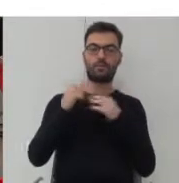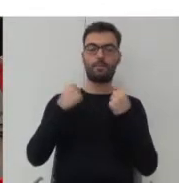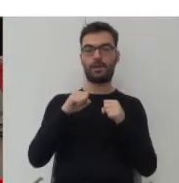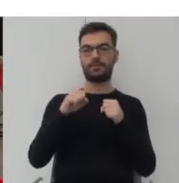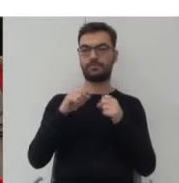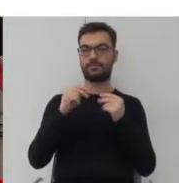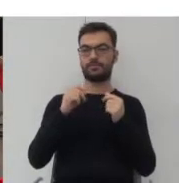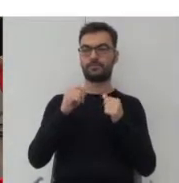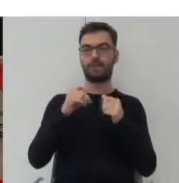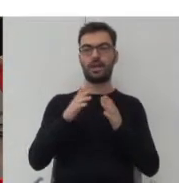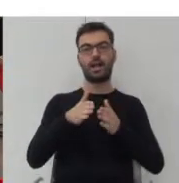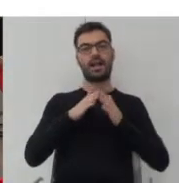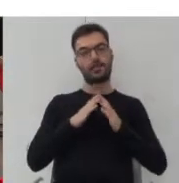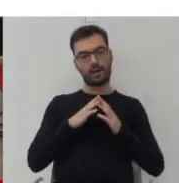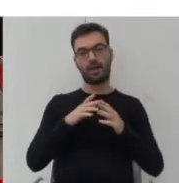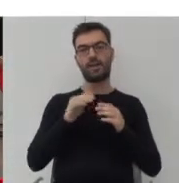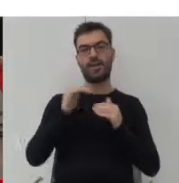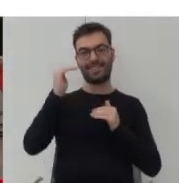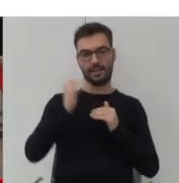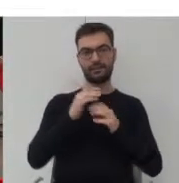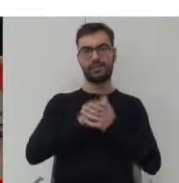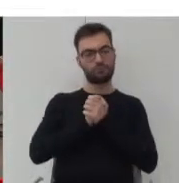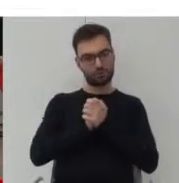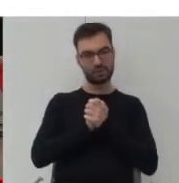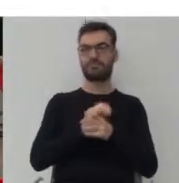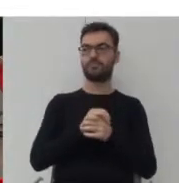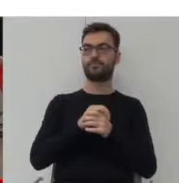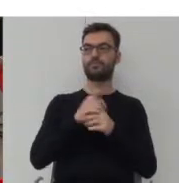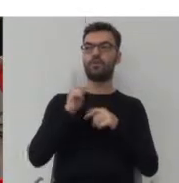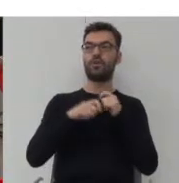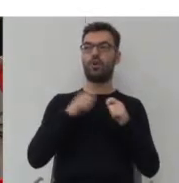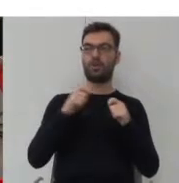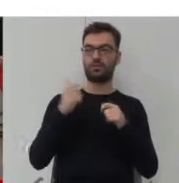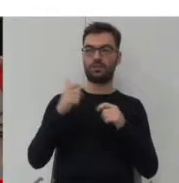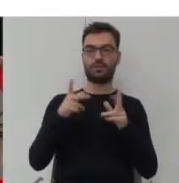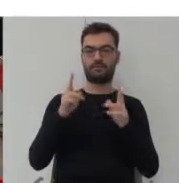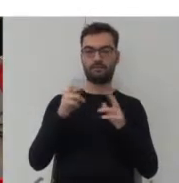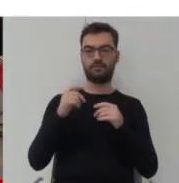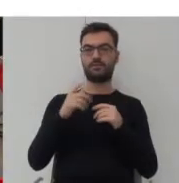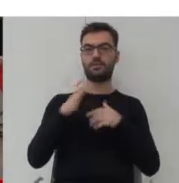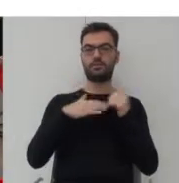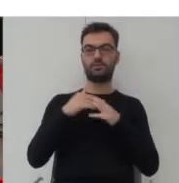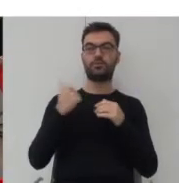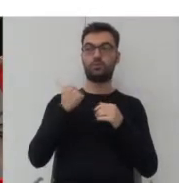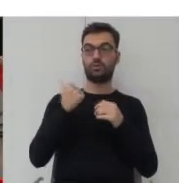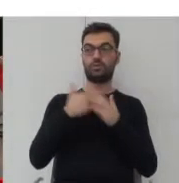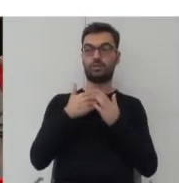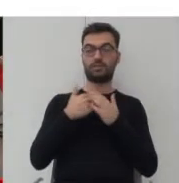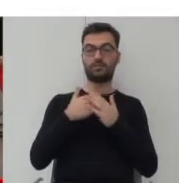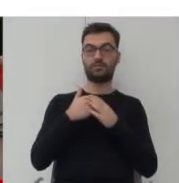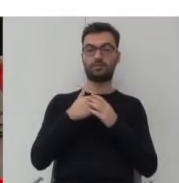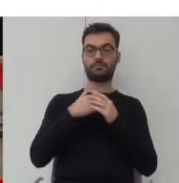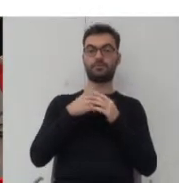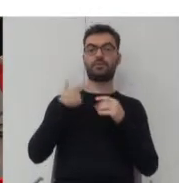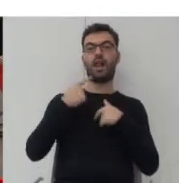kameralna, niska, przyjazna. Rozwiązany fragment zabudowy i tutaj dla tego fragmentu